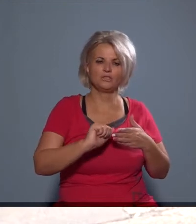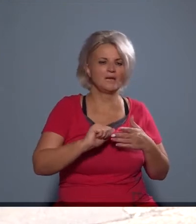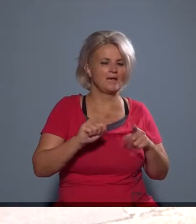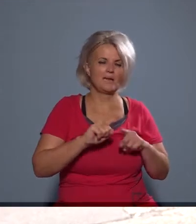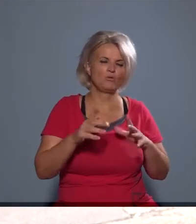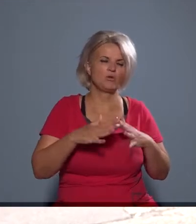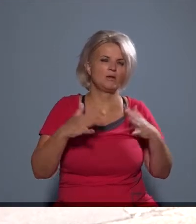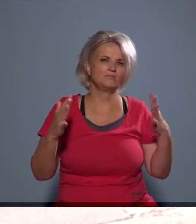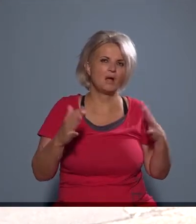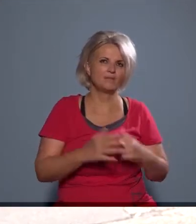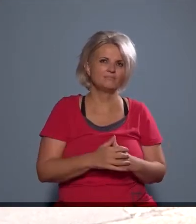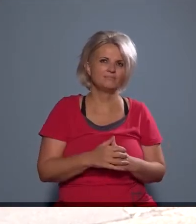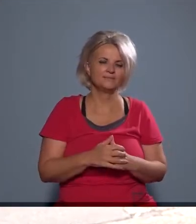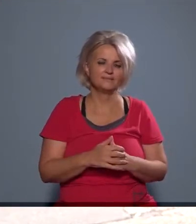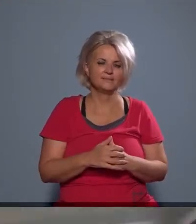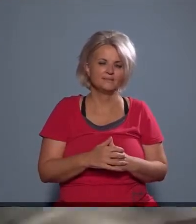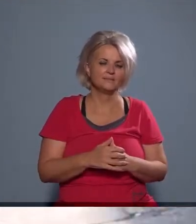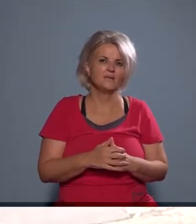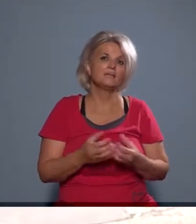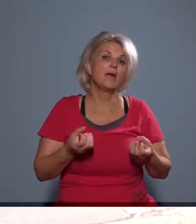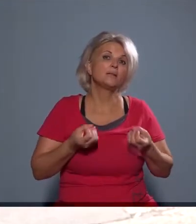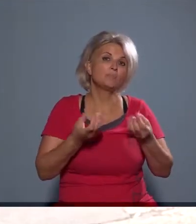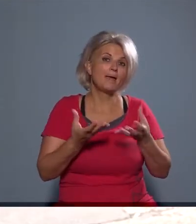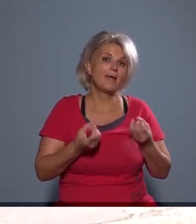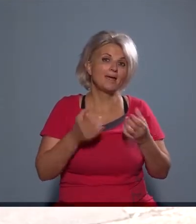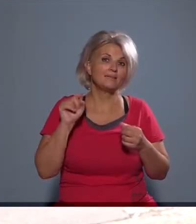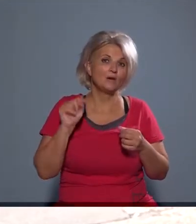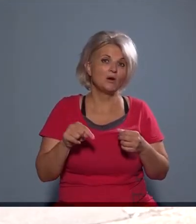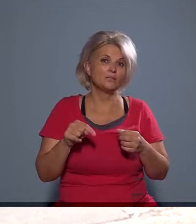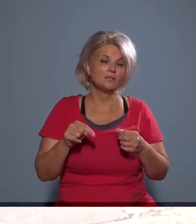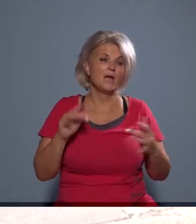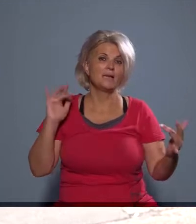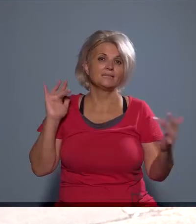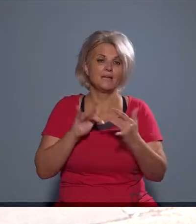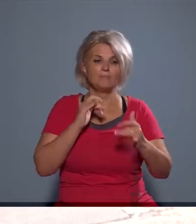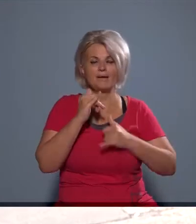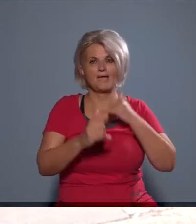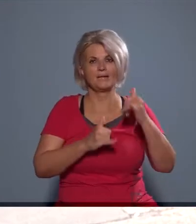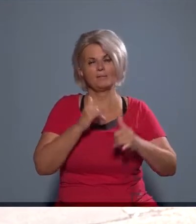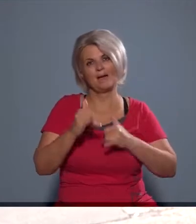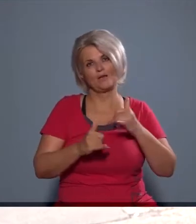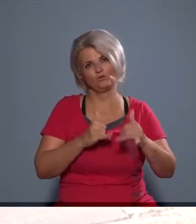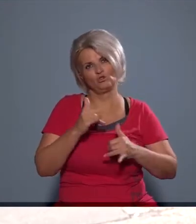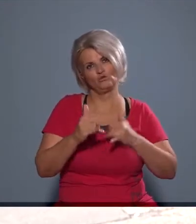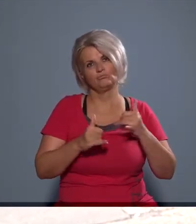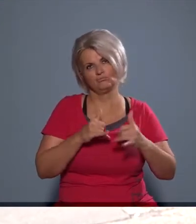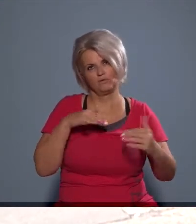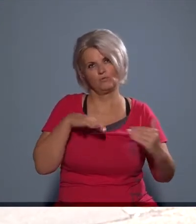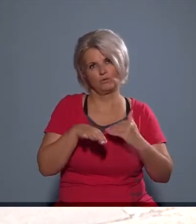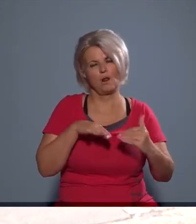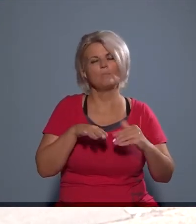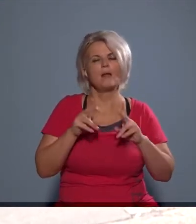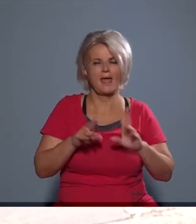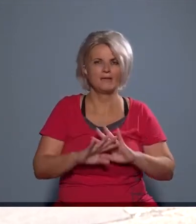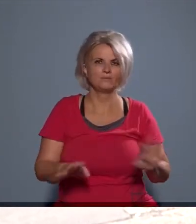sem akkora, hogy ebből komolyabb probléma lehet. Tehát megengedik azt, hogy szembe kerékpáros forgalom is megvalósuljon.